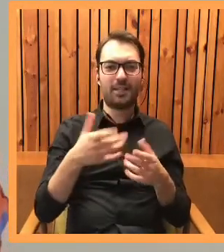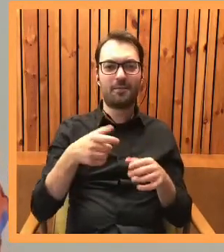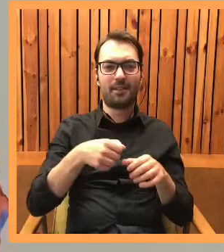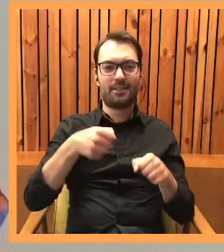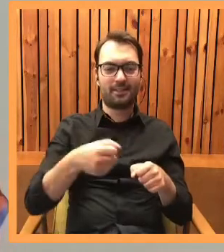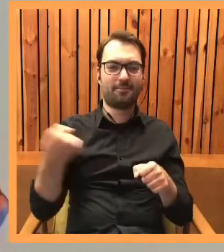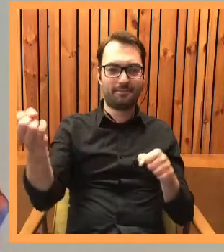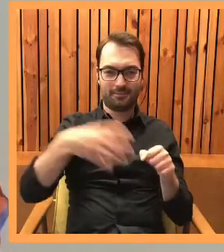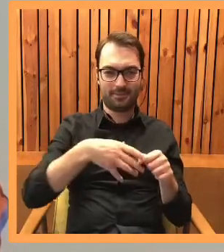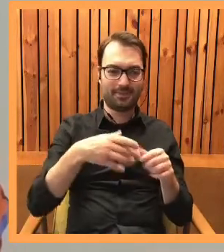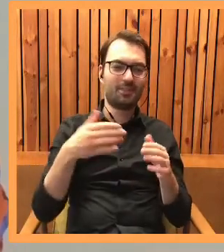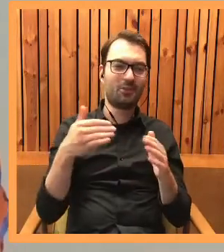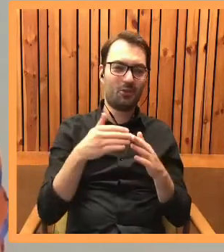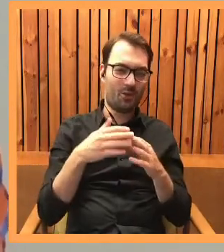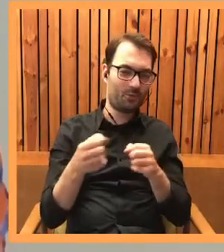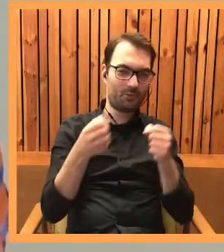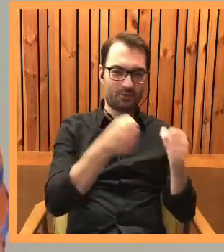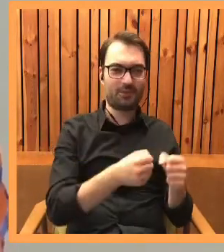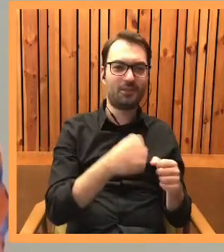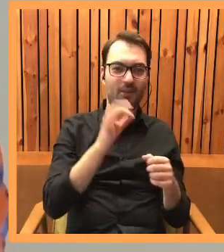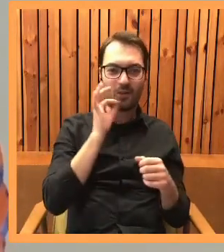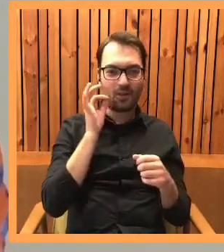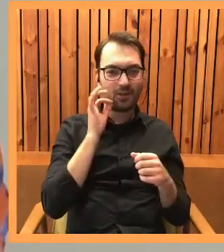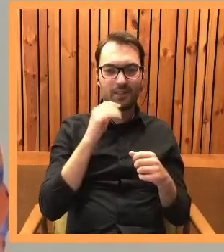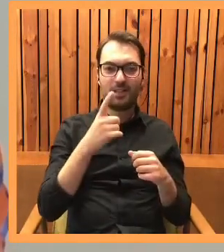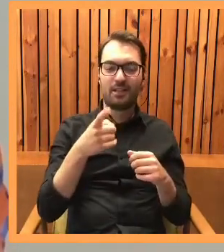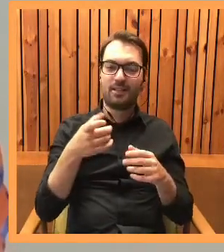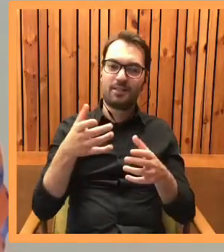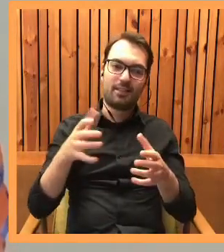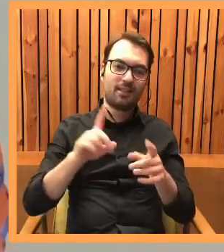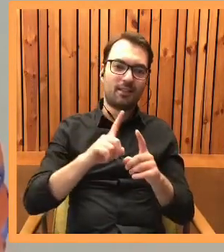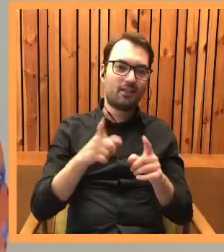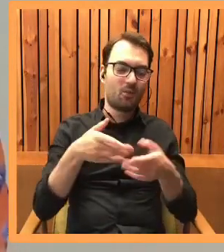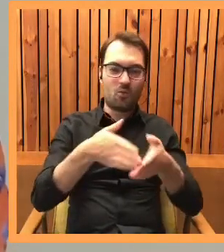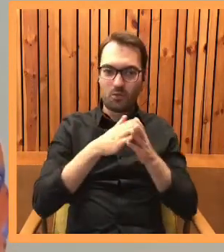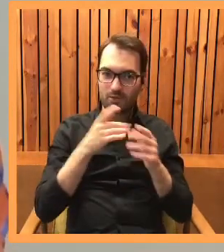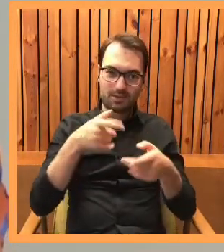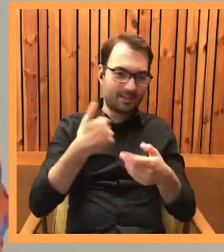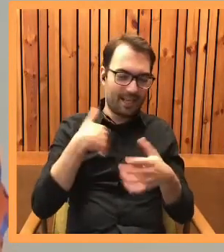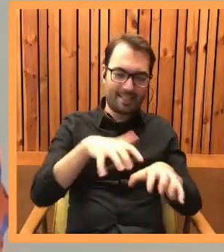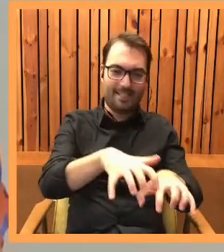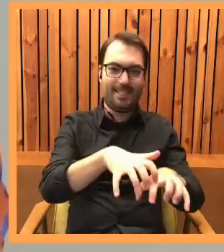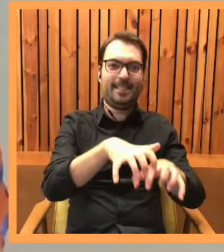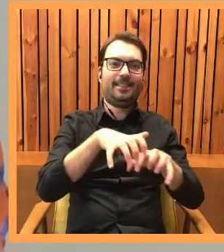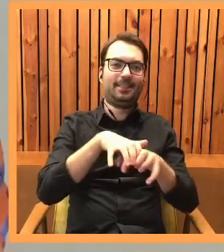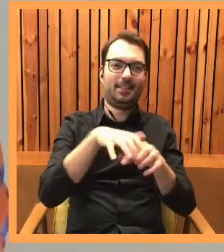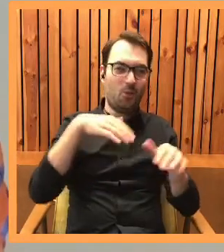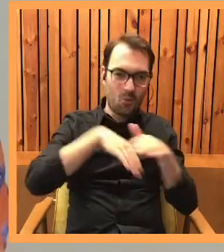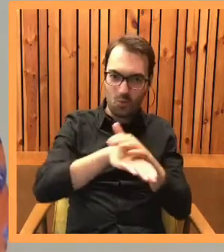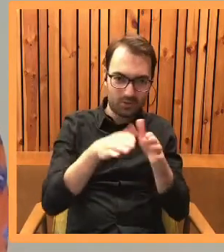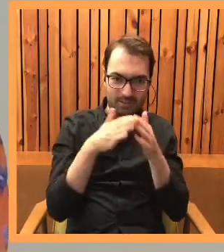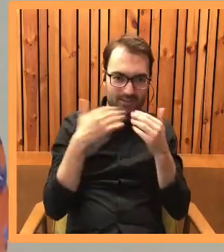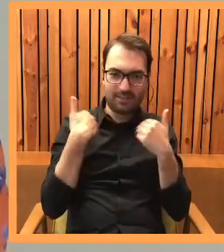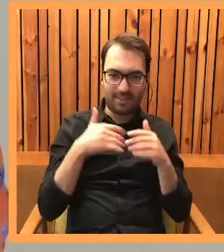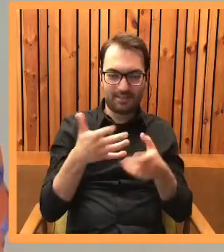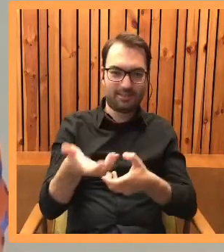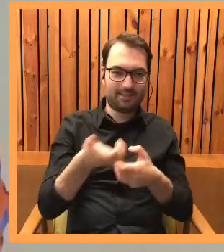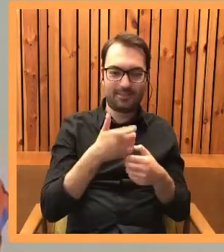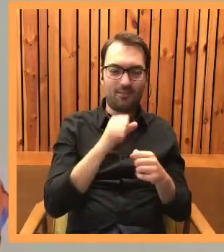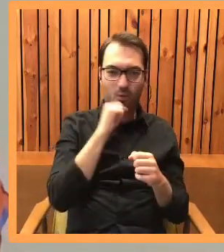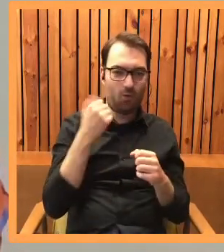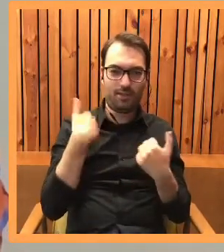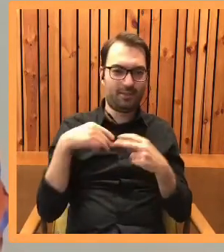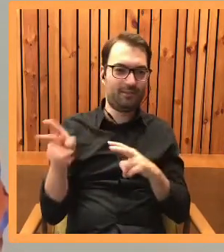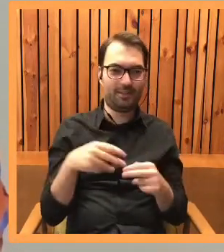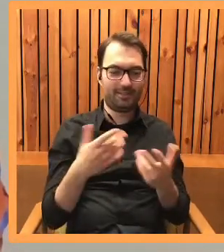transporterów i zawieźć do naszego mieszkania, jednego trzeba wyciągać zza rur, drugi się chowa gdzieś pod meble, w ogóle nie